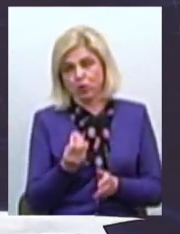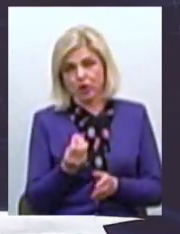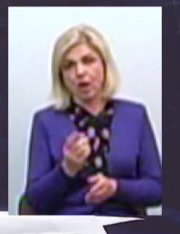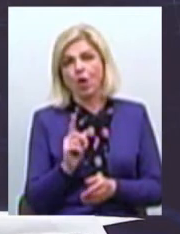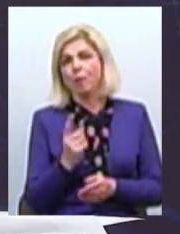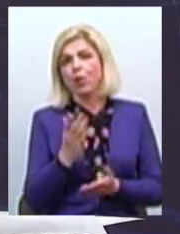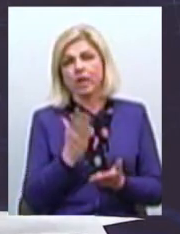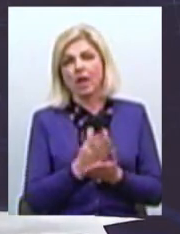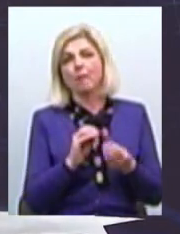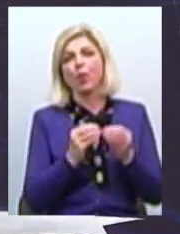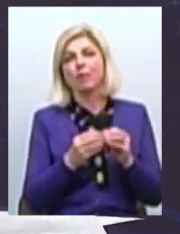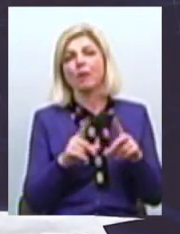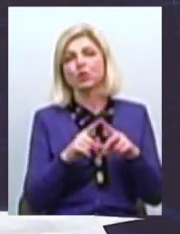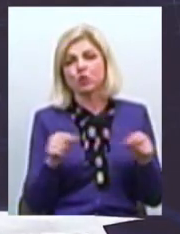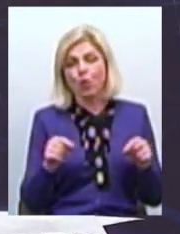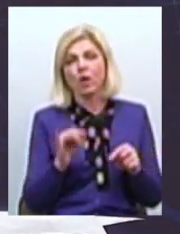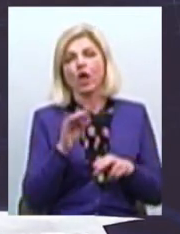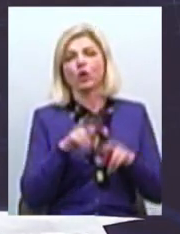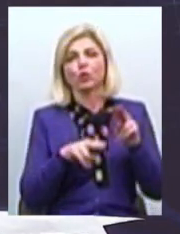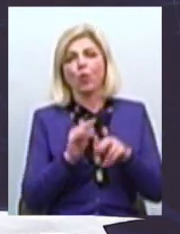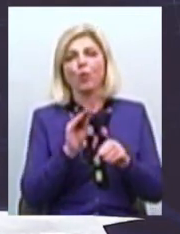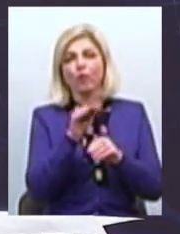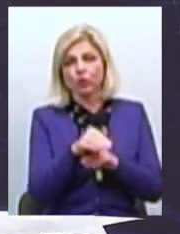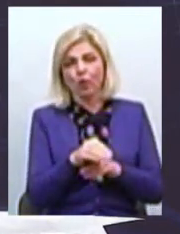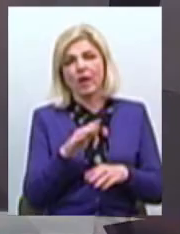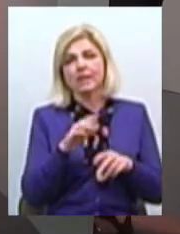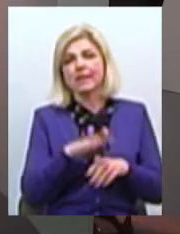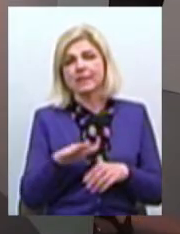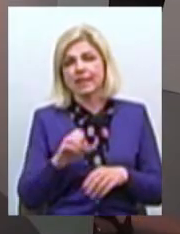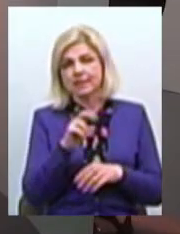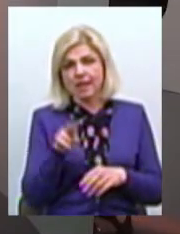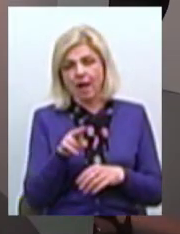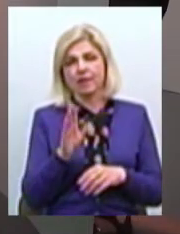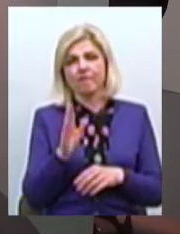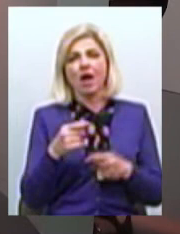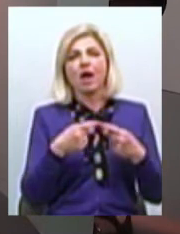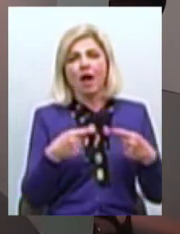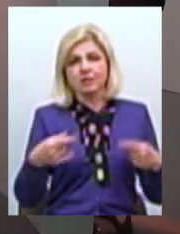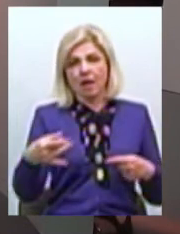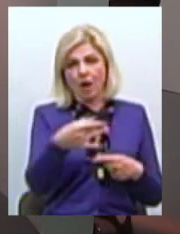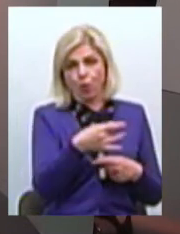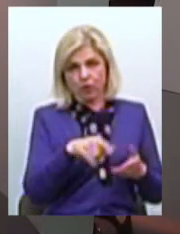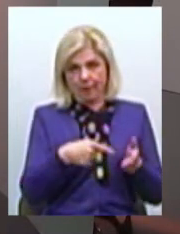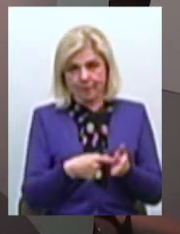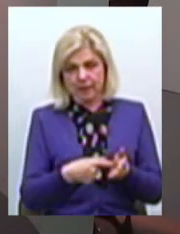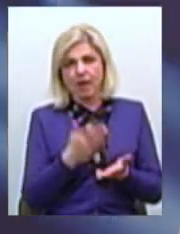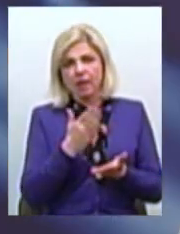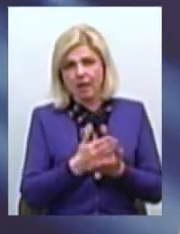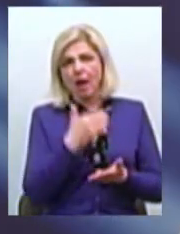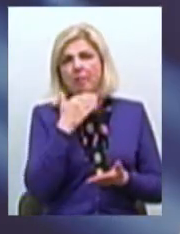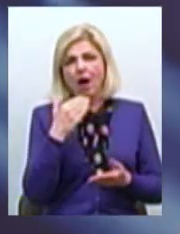тому, що є проблемні школи, будова садочків в деяких районах міста Є багато проблем,